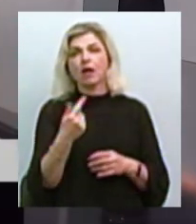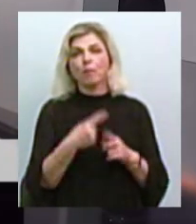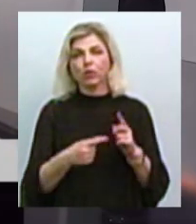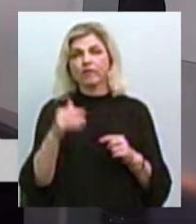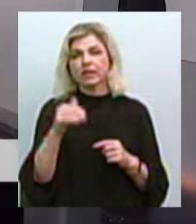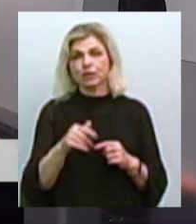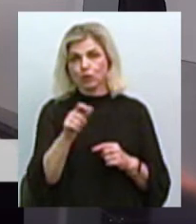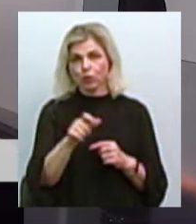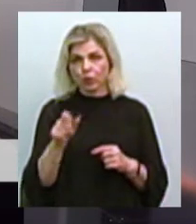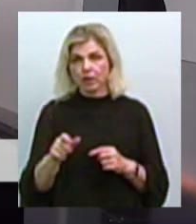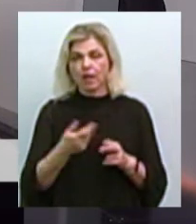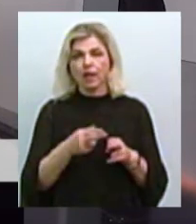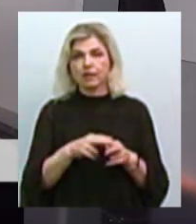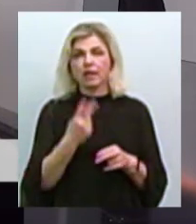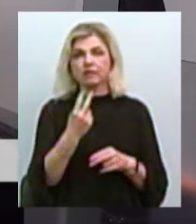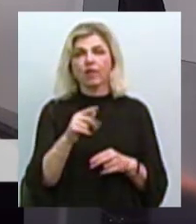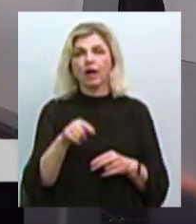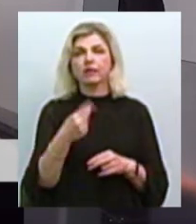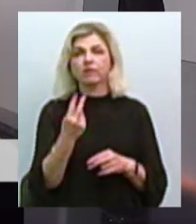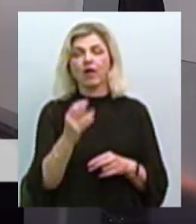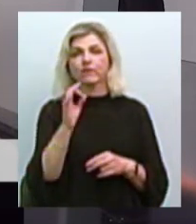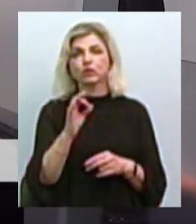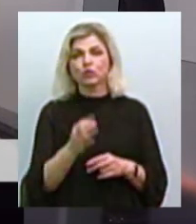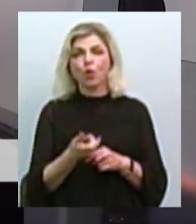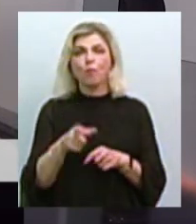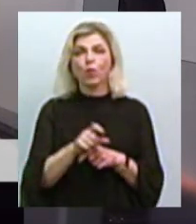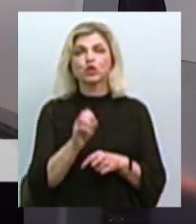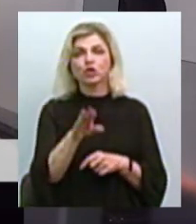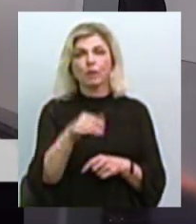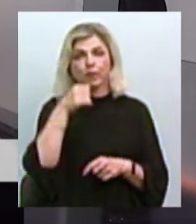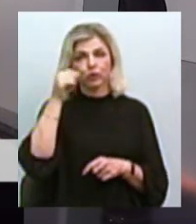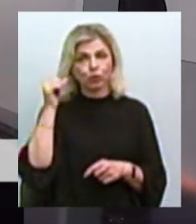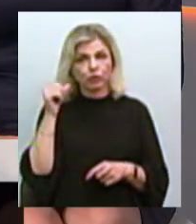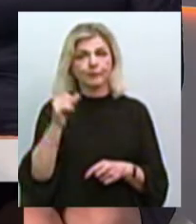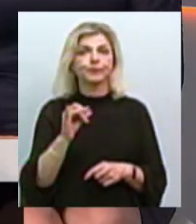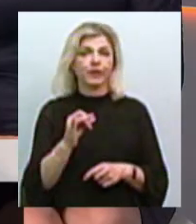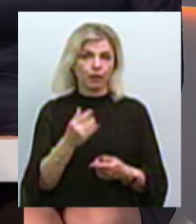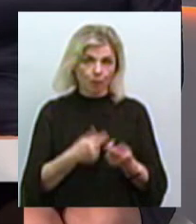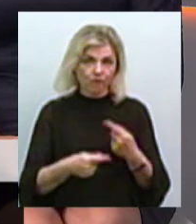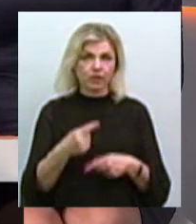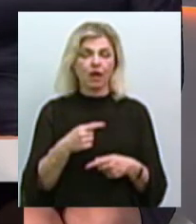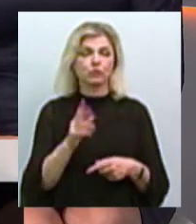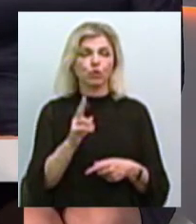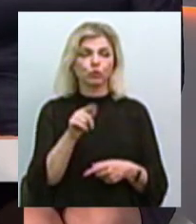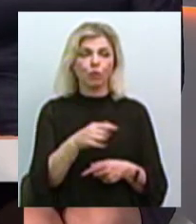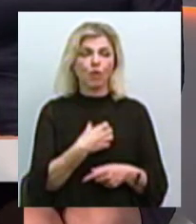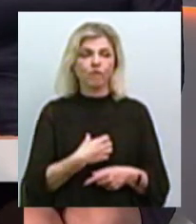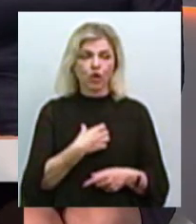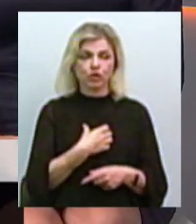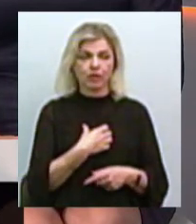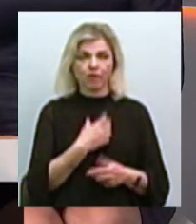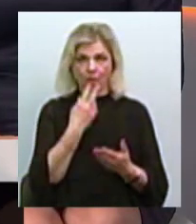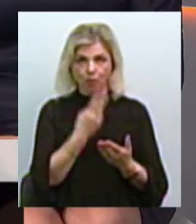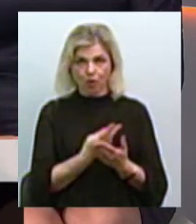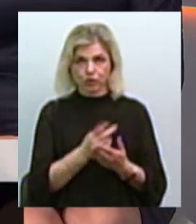людей. Це, до речі, на 2,2% більше, ніж в минулому році. І окрім цього, знову ж повертаюся до того важливого, я підкреслюю,